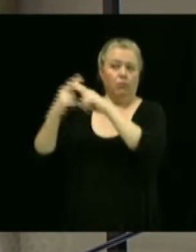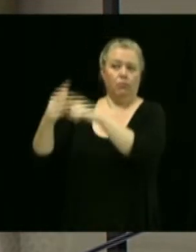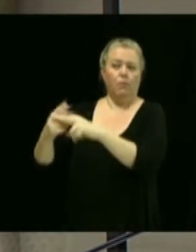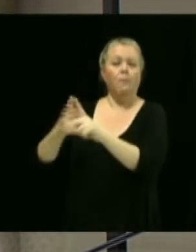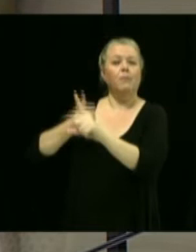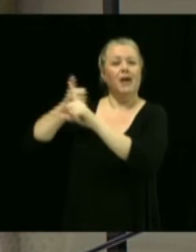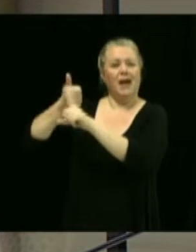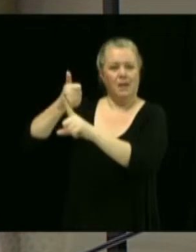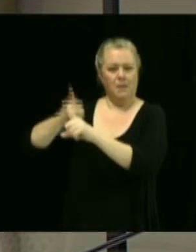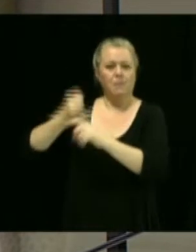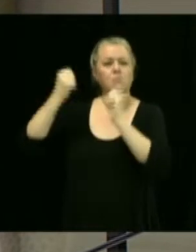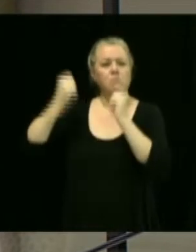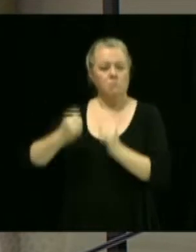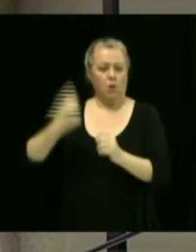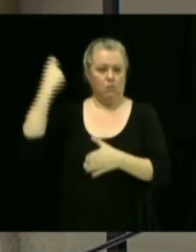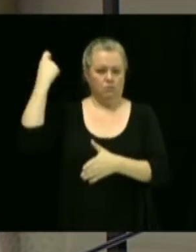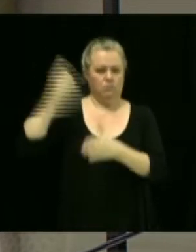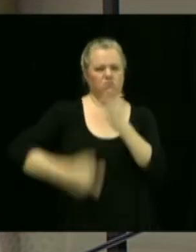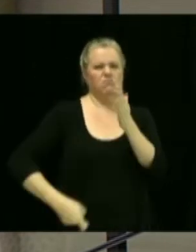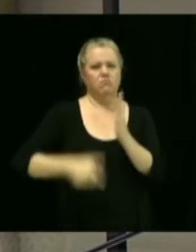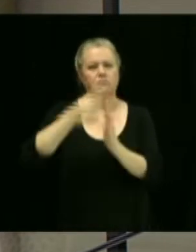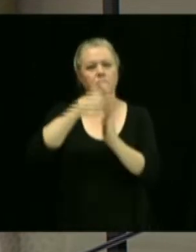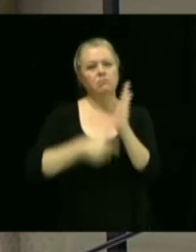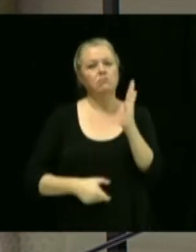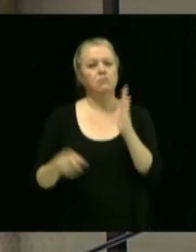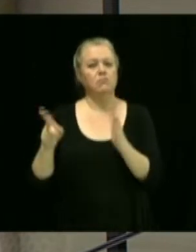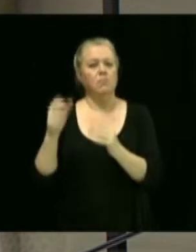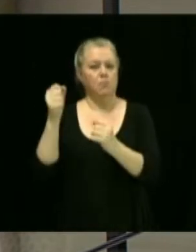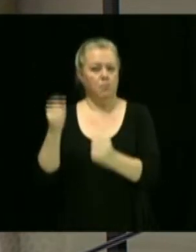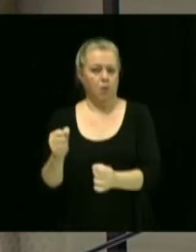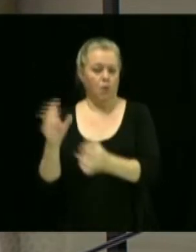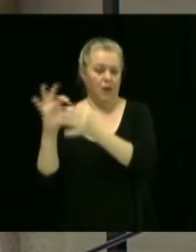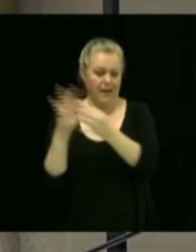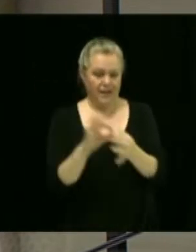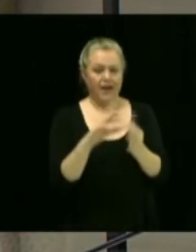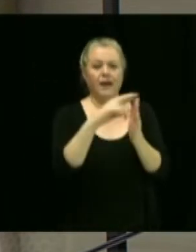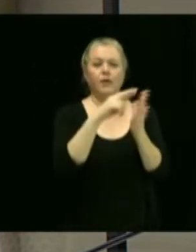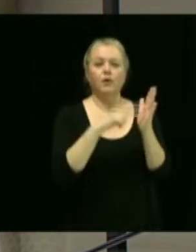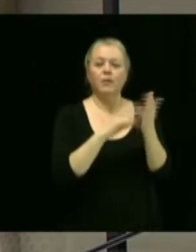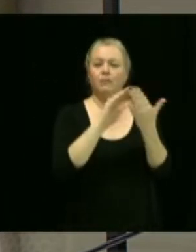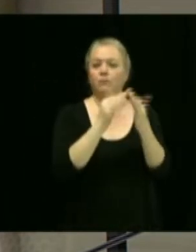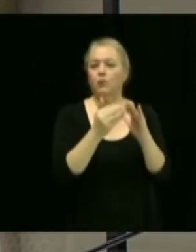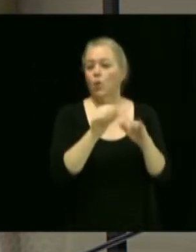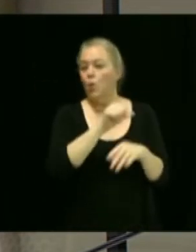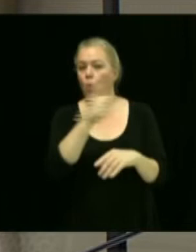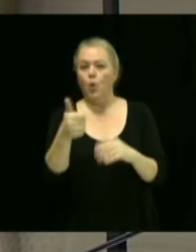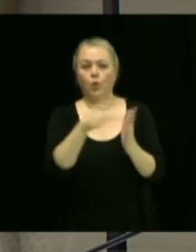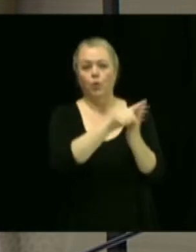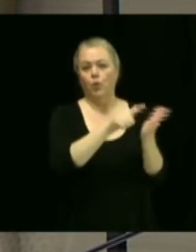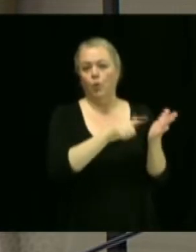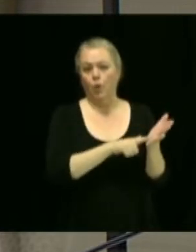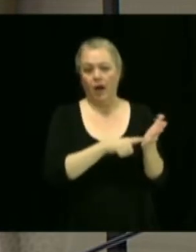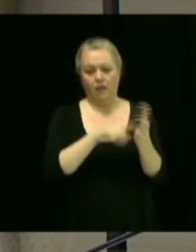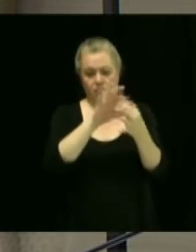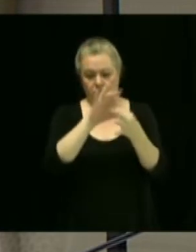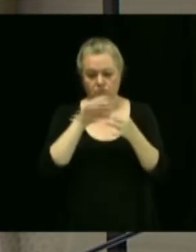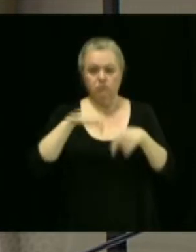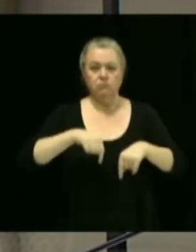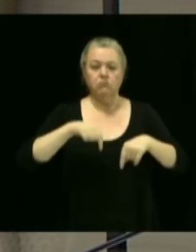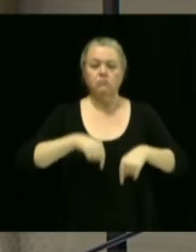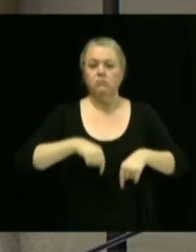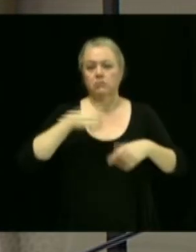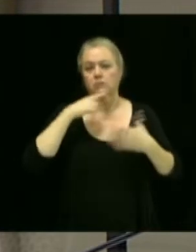émettre des constats d'infraction en vertu de la réglementation municipale ou toute autre loi pouvant être appliquée par une municipalité, M.